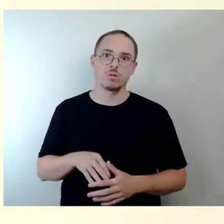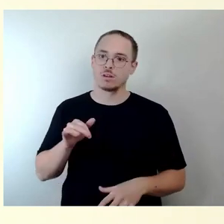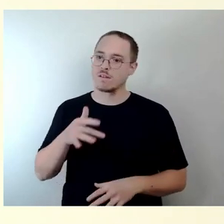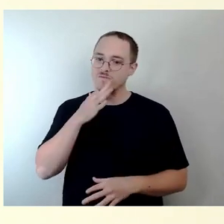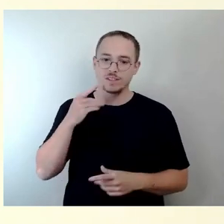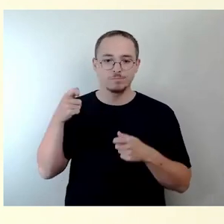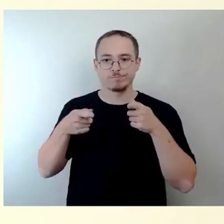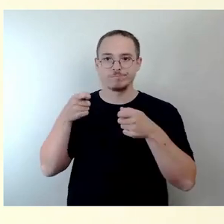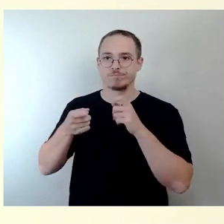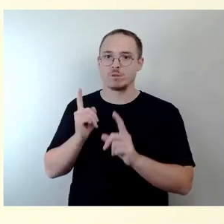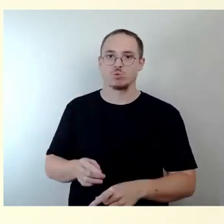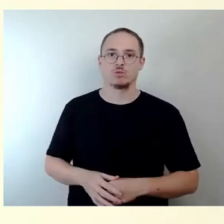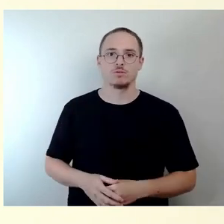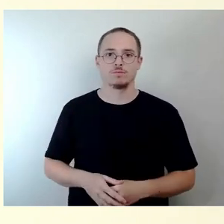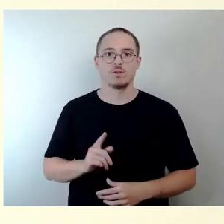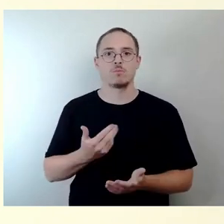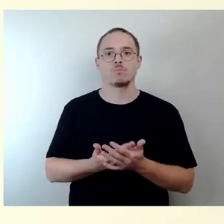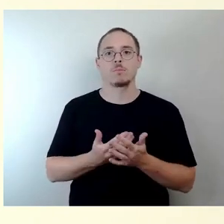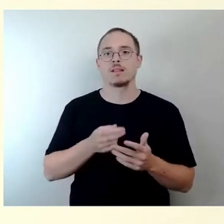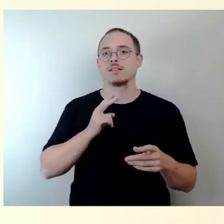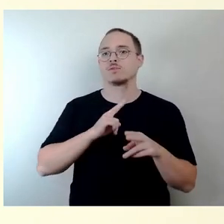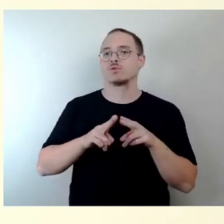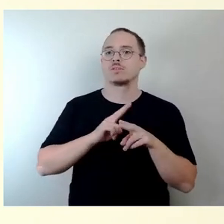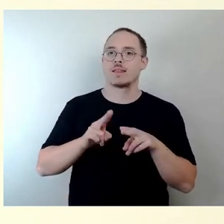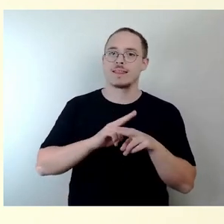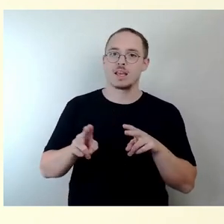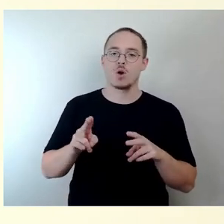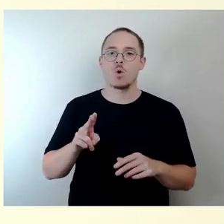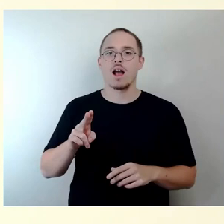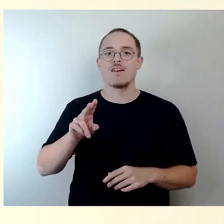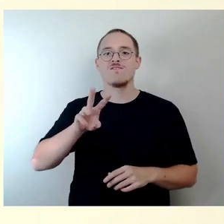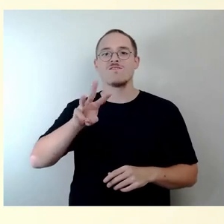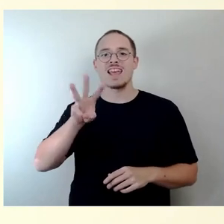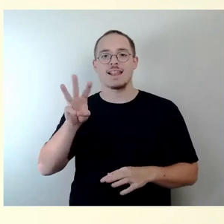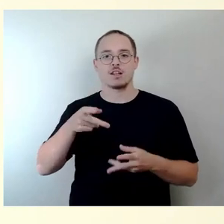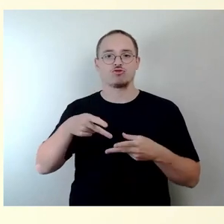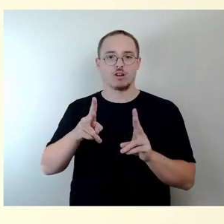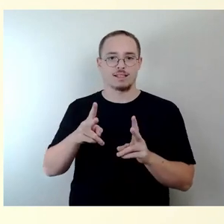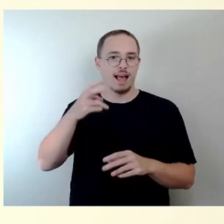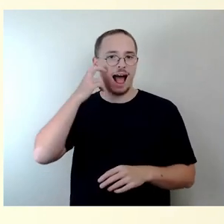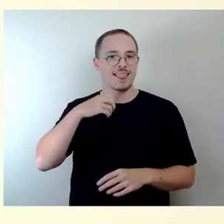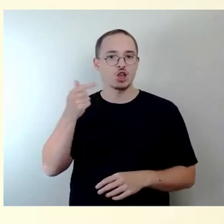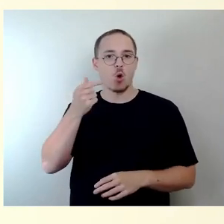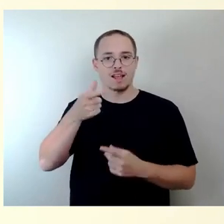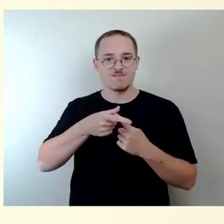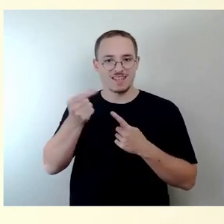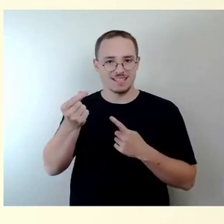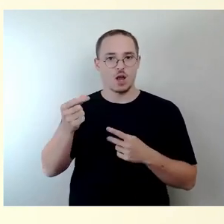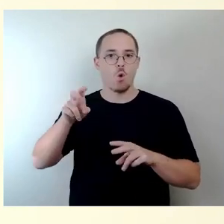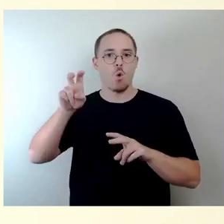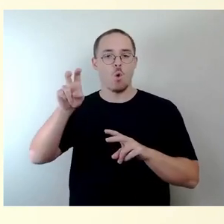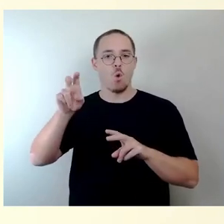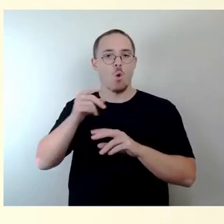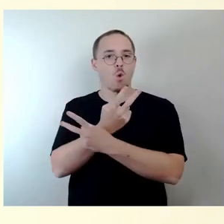die Sanierung der Wählener Straße, Alt-Tolkewitz, Österreicher, wo wir ja an die 40 Millionen Euro investieren. Das sind eben die